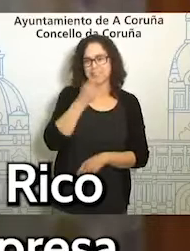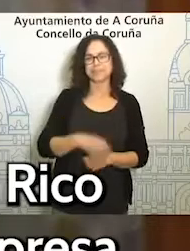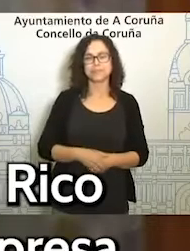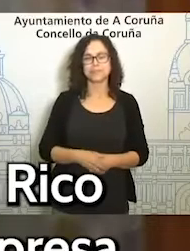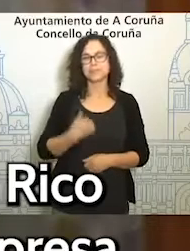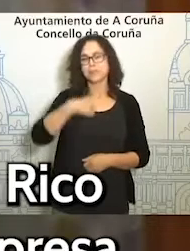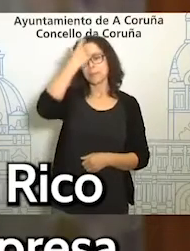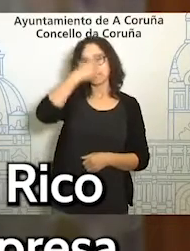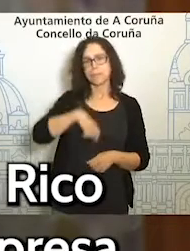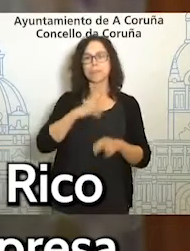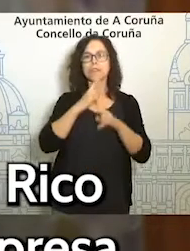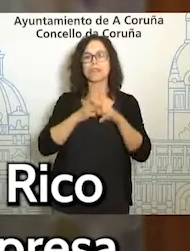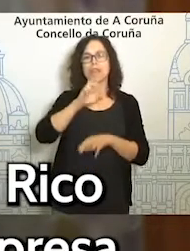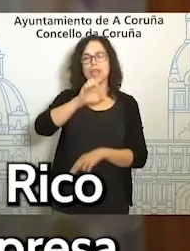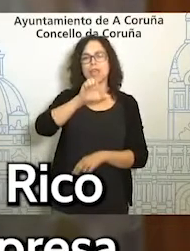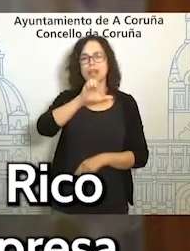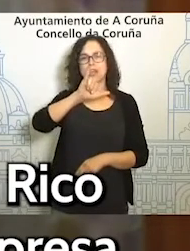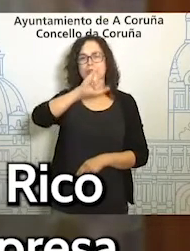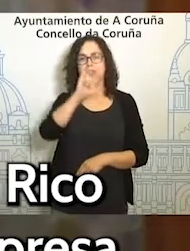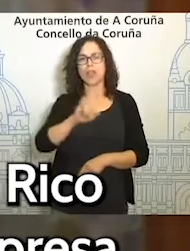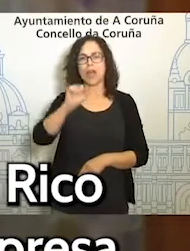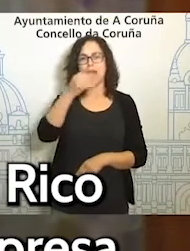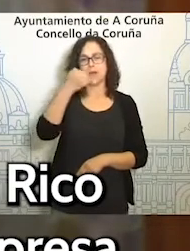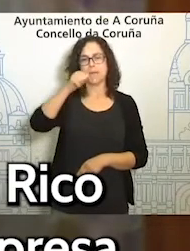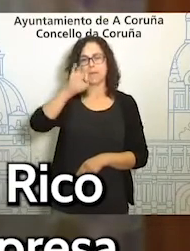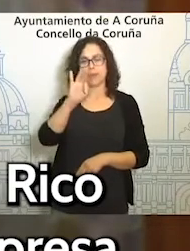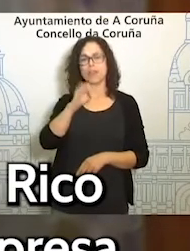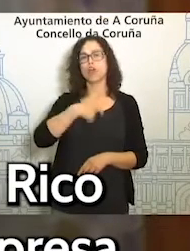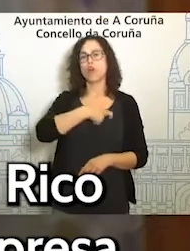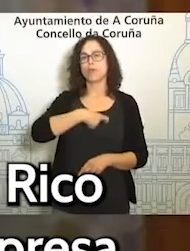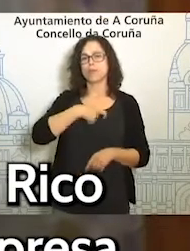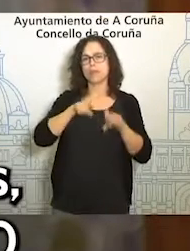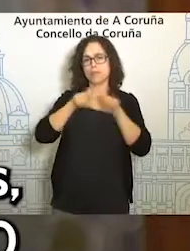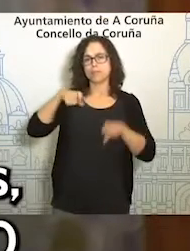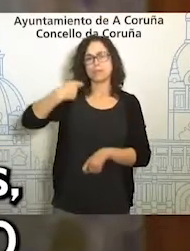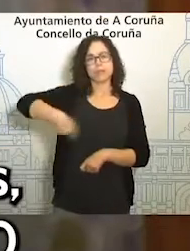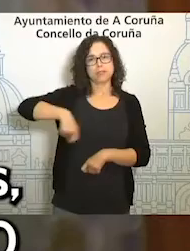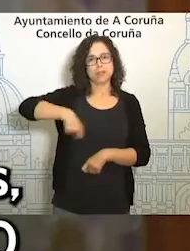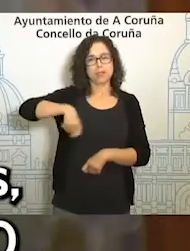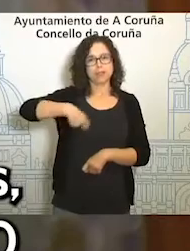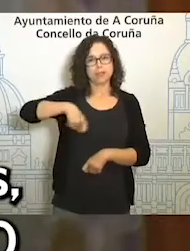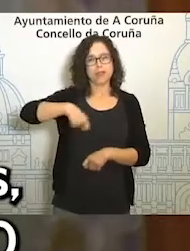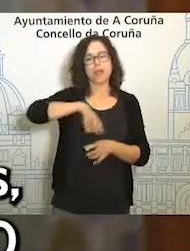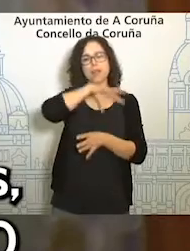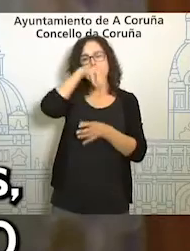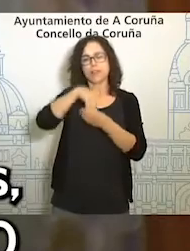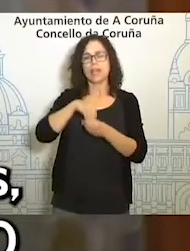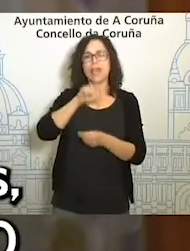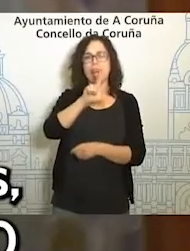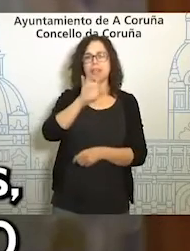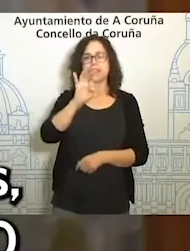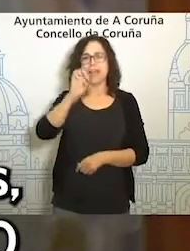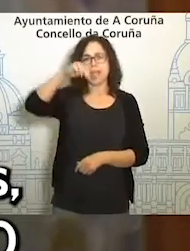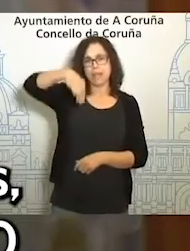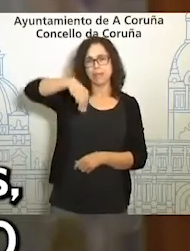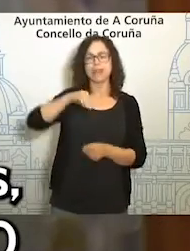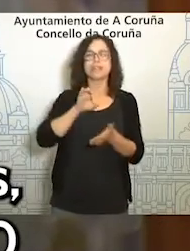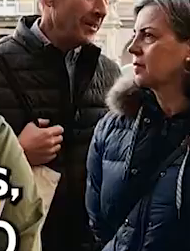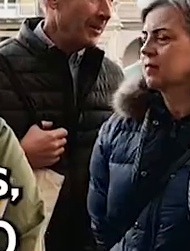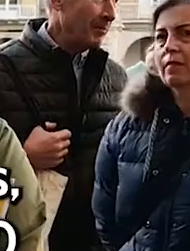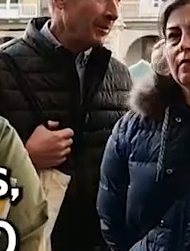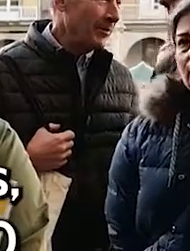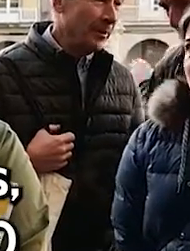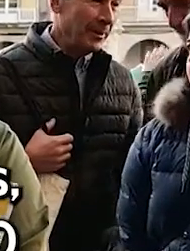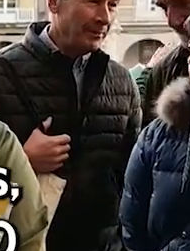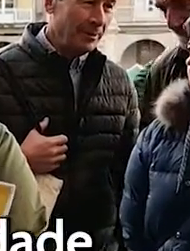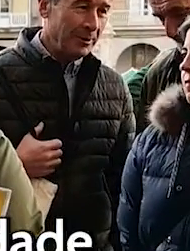O meu nome é Elisabeth Rodríguez Rico, son a presidenta do Comité de Empresa LTM Servicios Bibliotecarios, empresa que sextiona